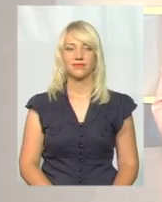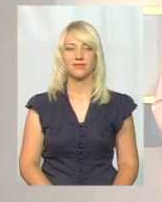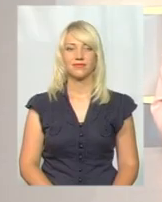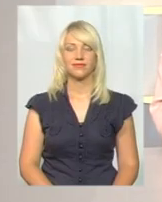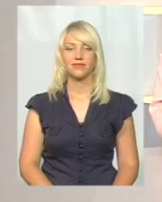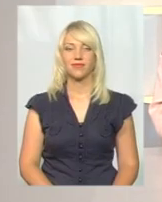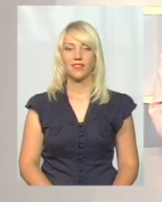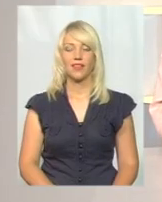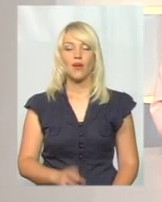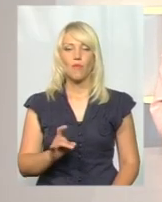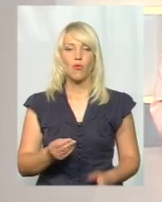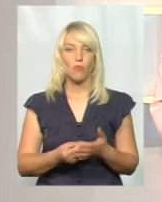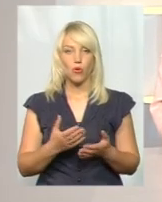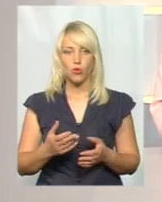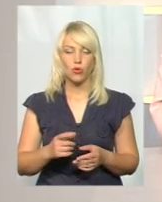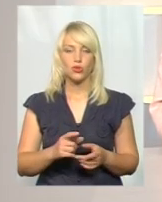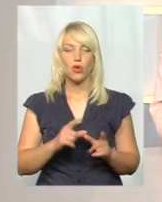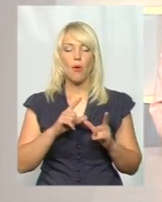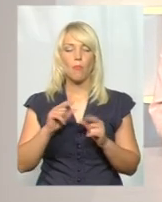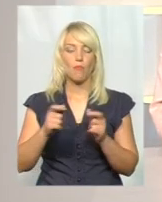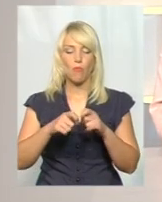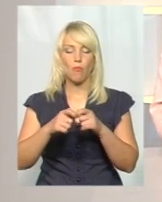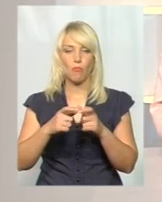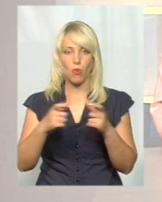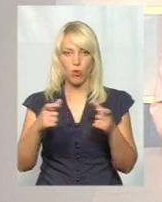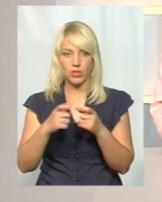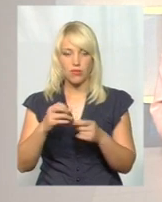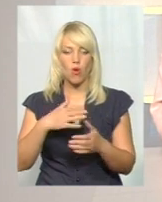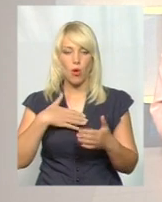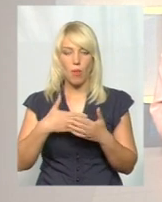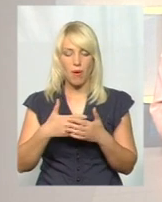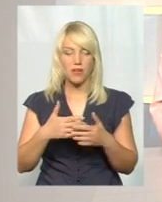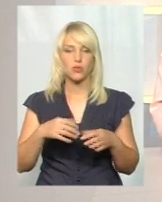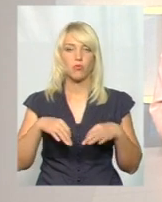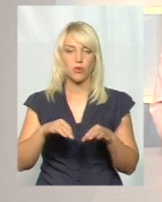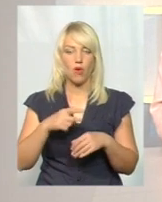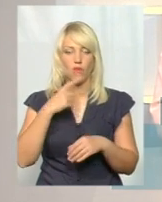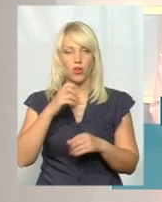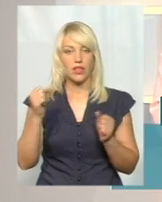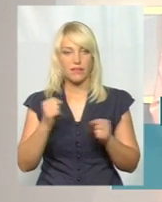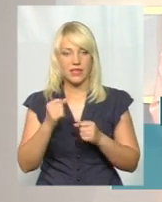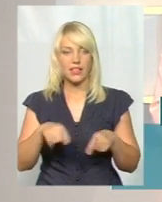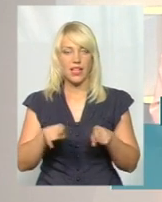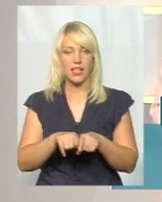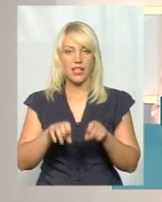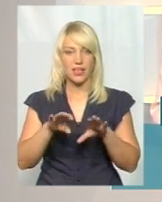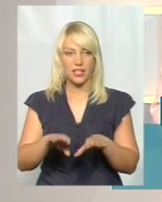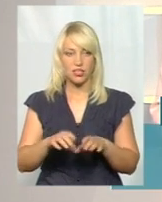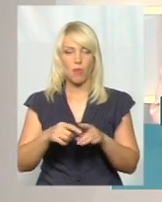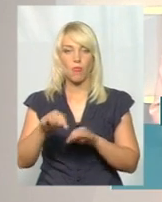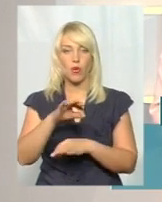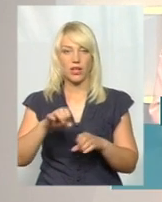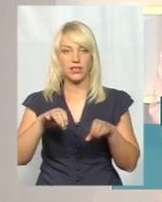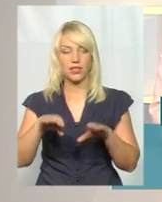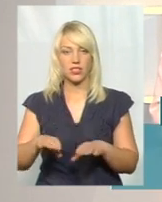Про подорожчання проїзду у громадському транспорті в Хмельницькому заговорили взимку. Відповідне рішення, вірніше, проєкт